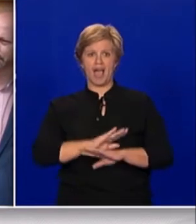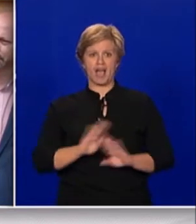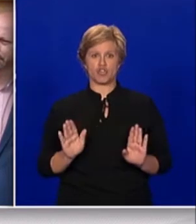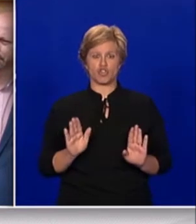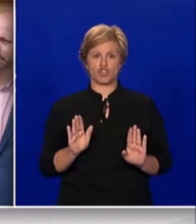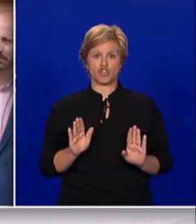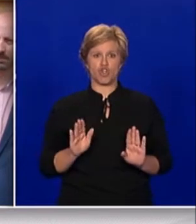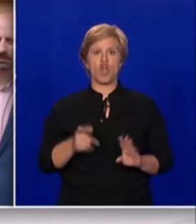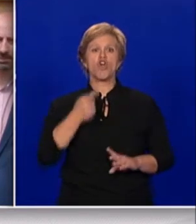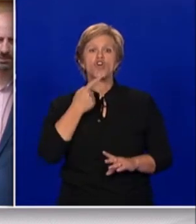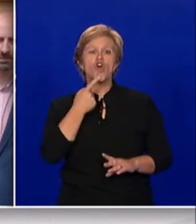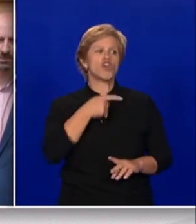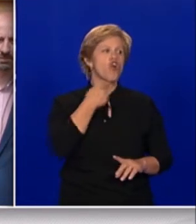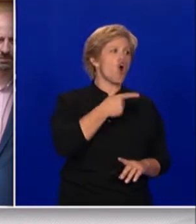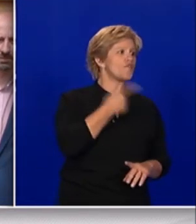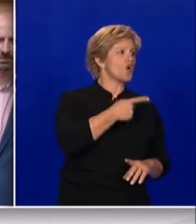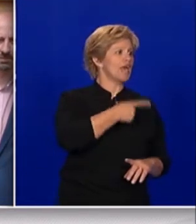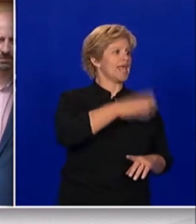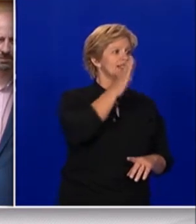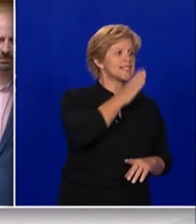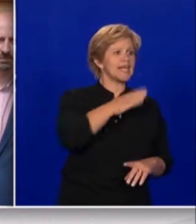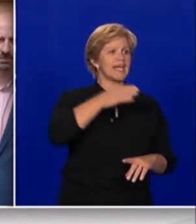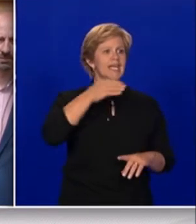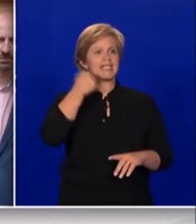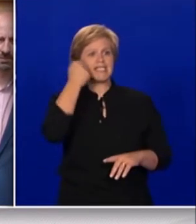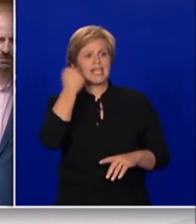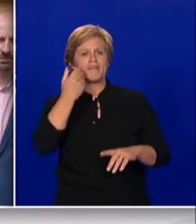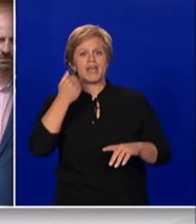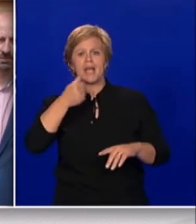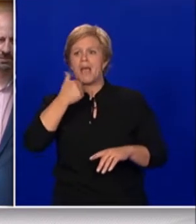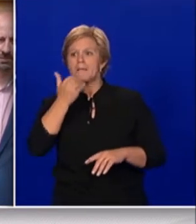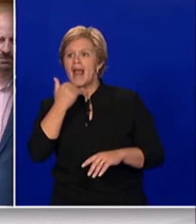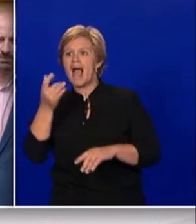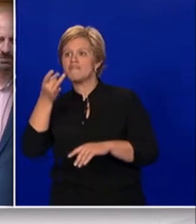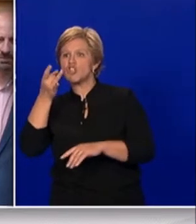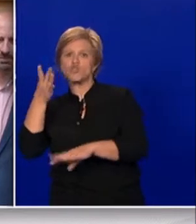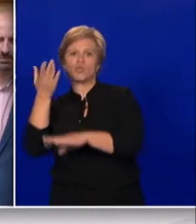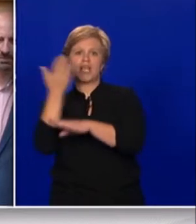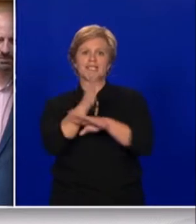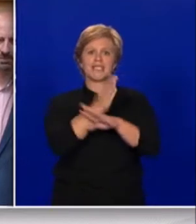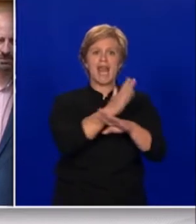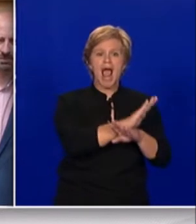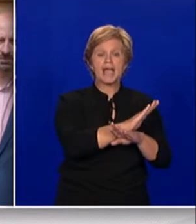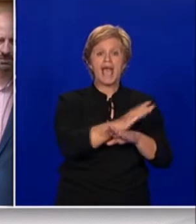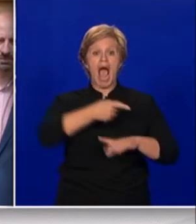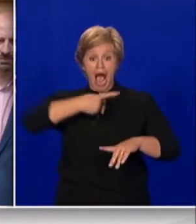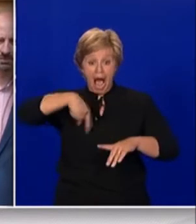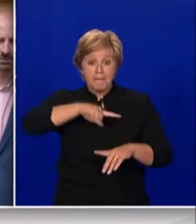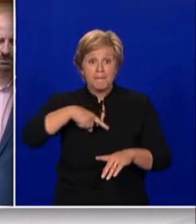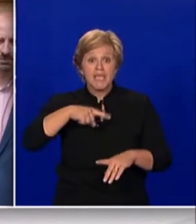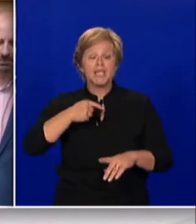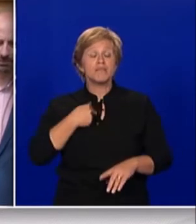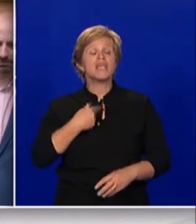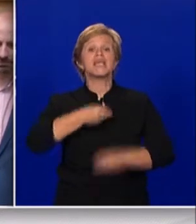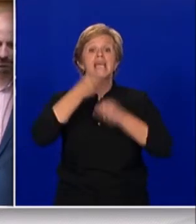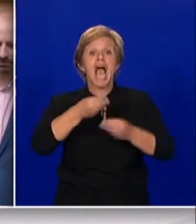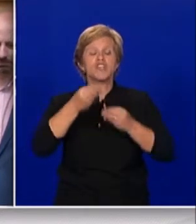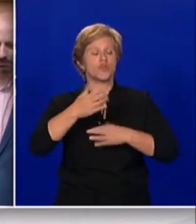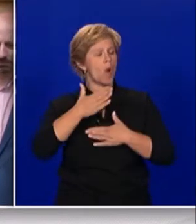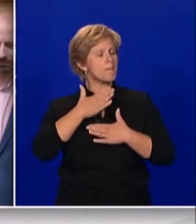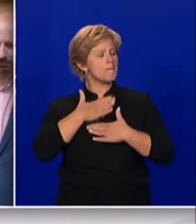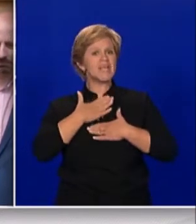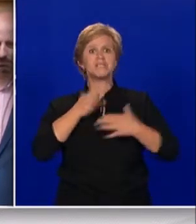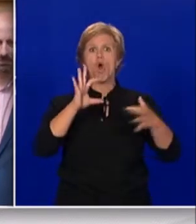serviraju i crni i crveni i plavi i žuti i bijeli, a mi odavde poručujemo da smo mi